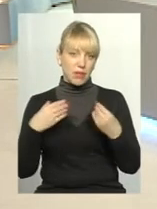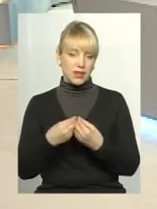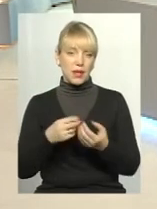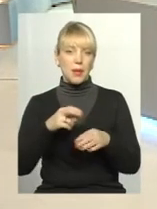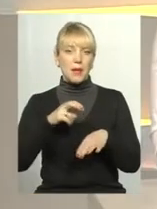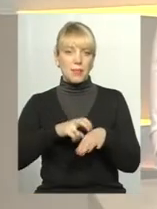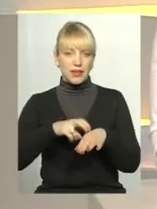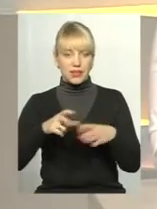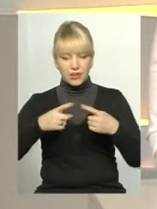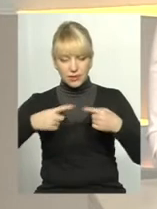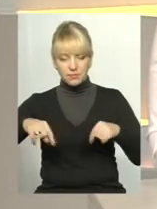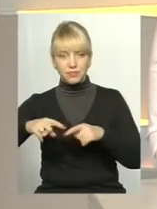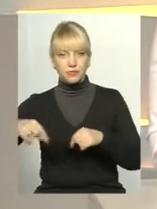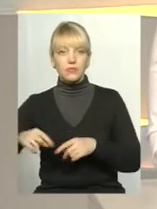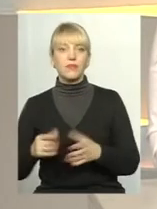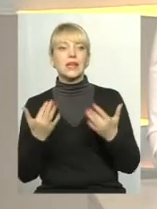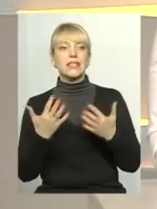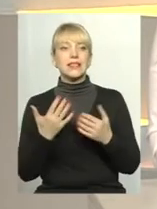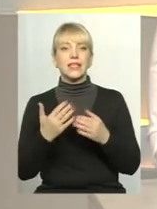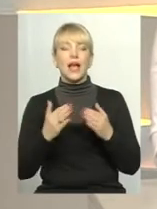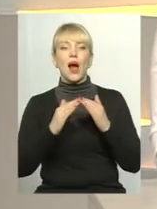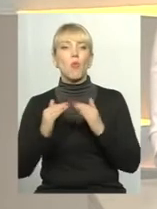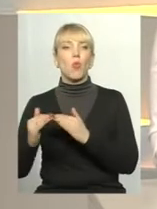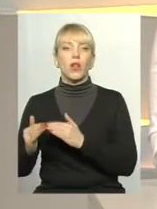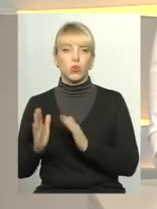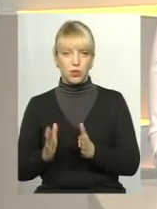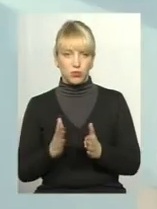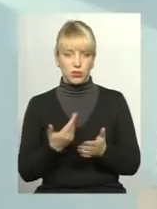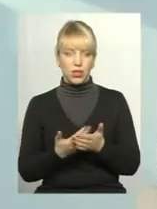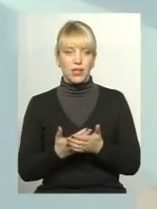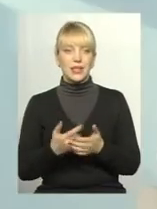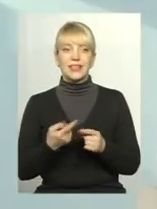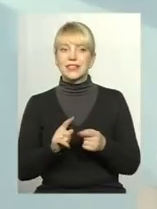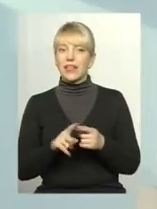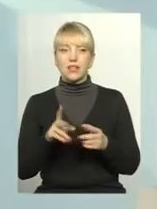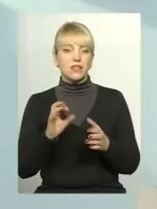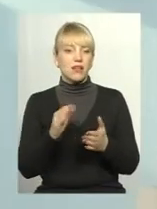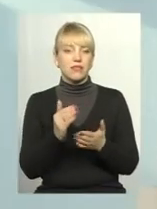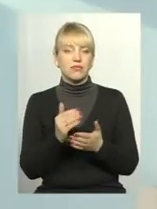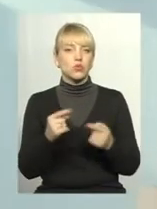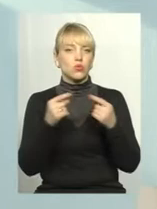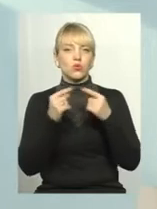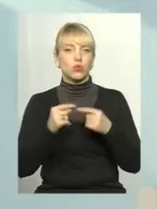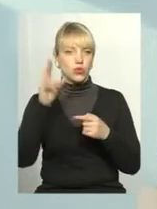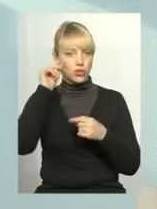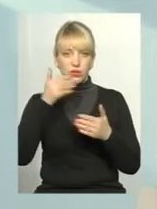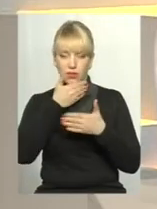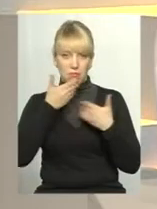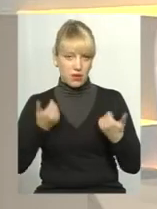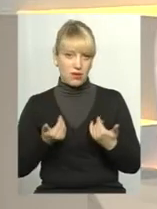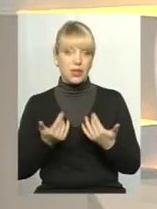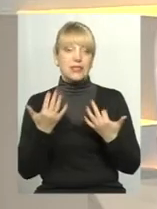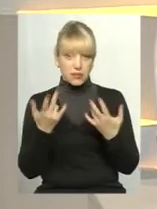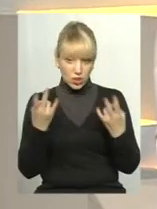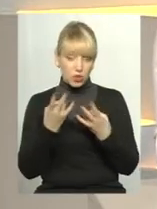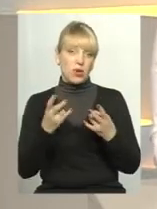А скільки амбулаторій входить до центру приблизно? В принципі, воно не регламентується, що має бути якась певна кількість. скільки людям